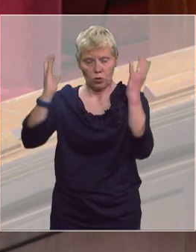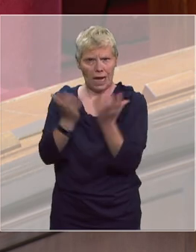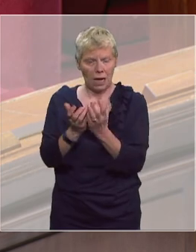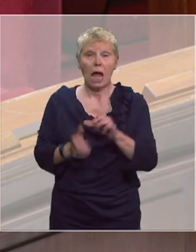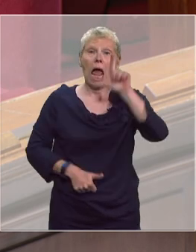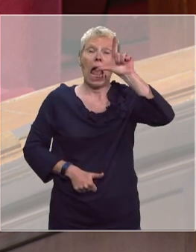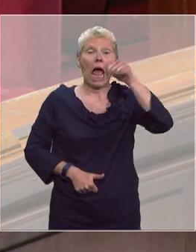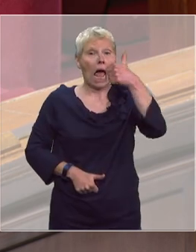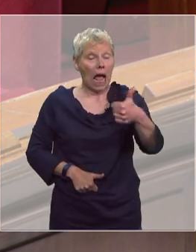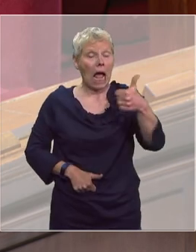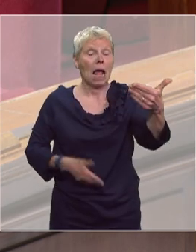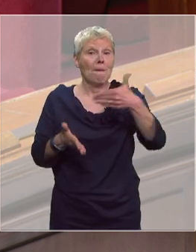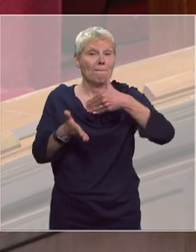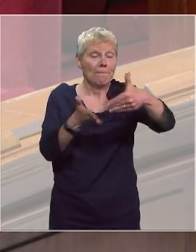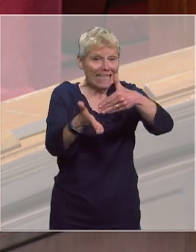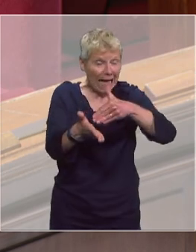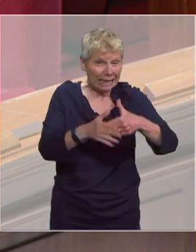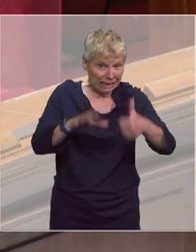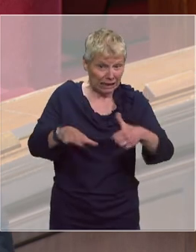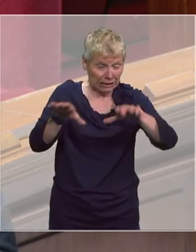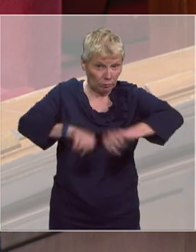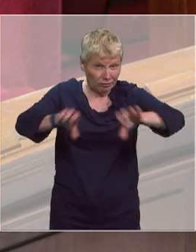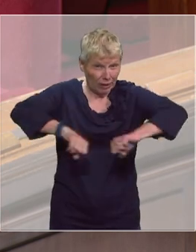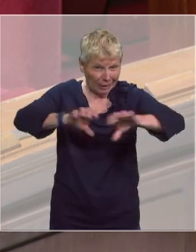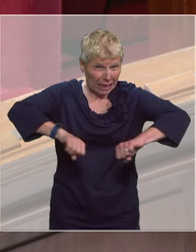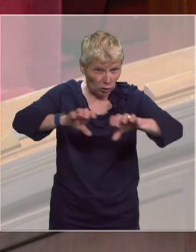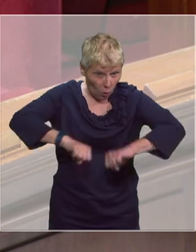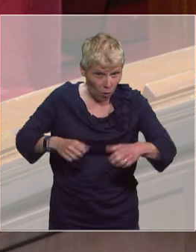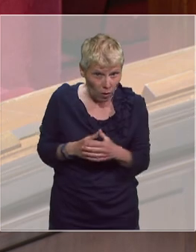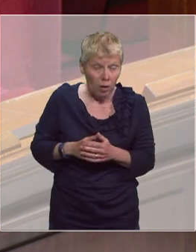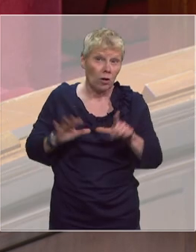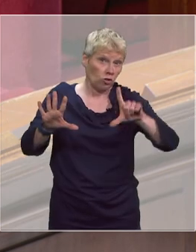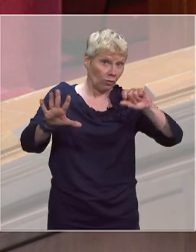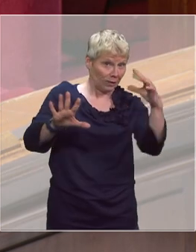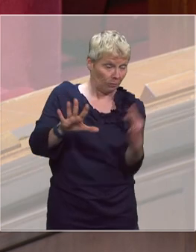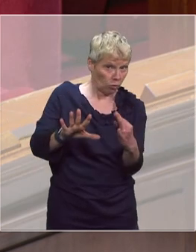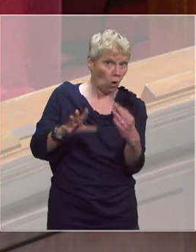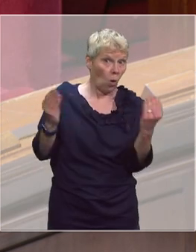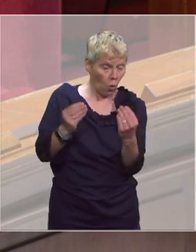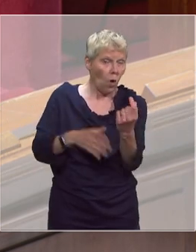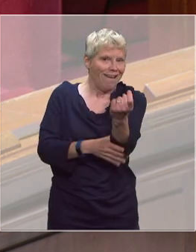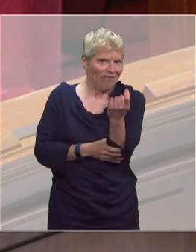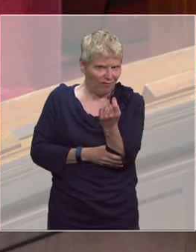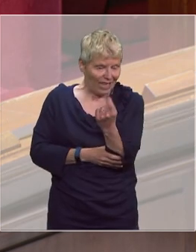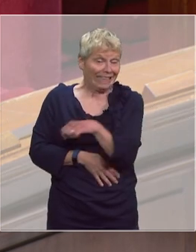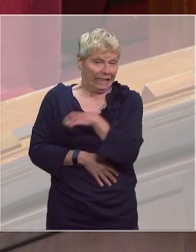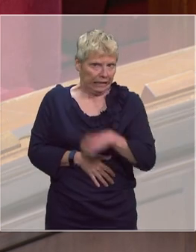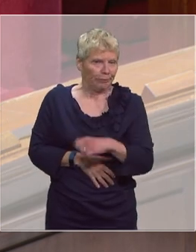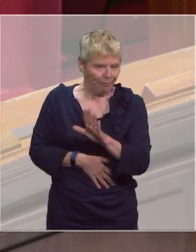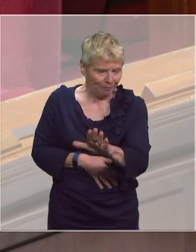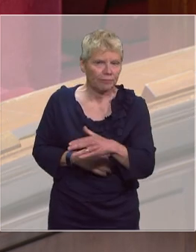d'un milliard, 600 millions de masques qui sont en production fiable, dont 70% en provenance de la Chine.